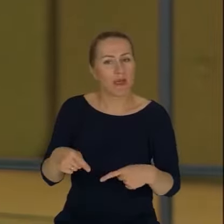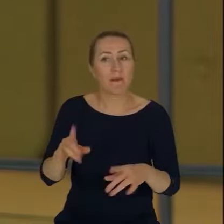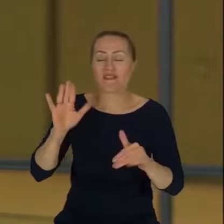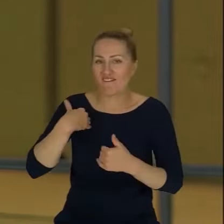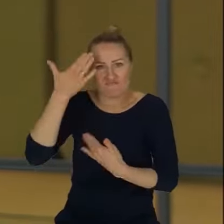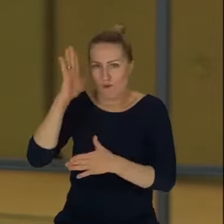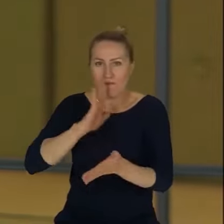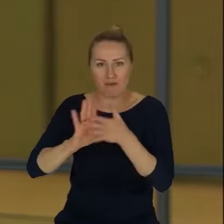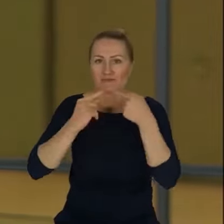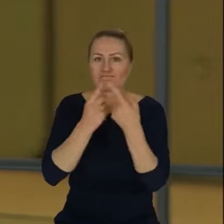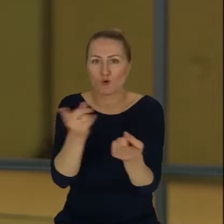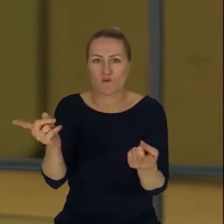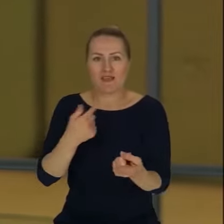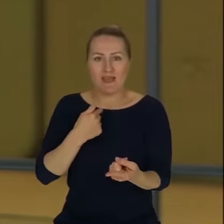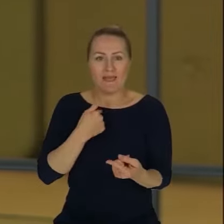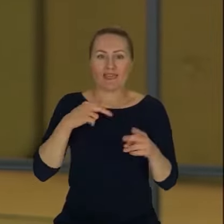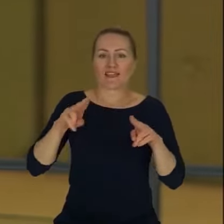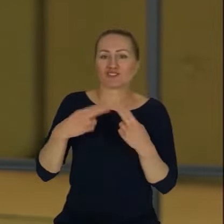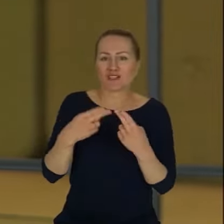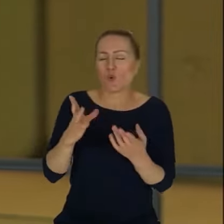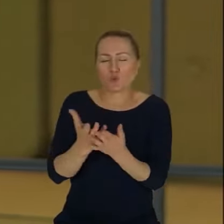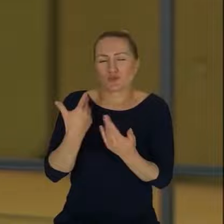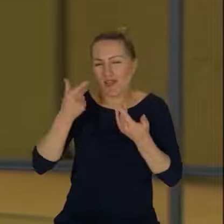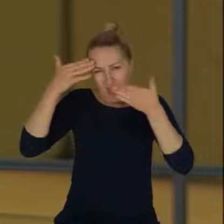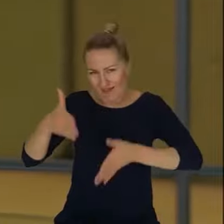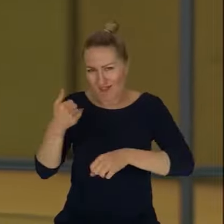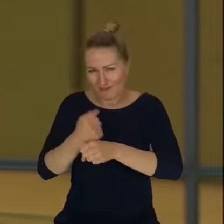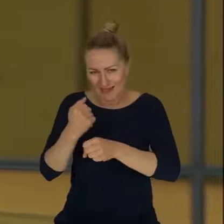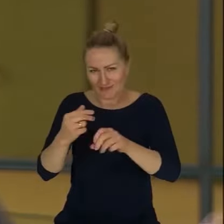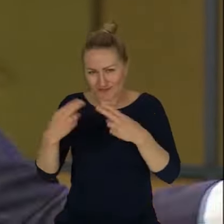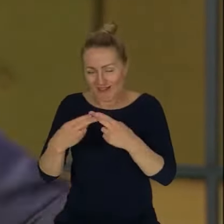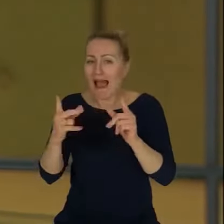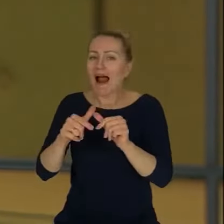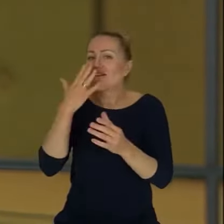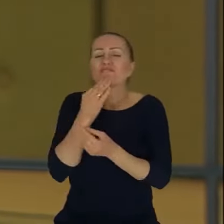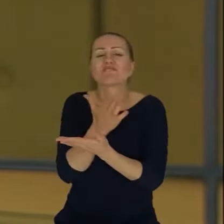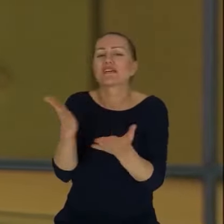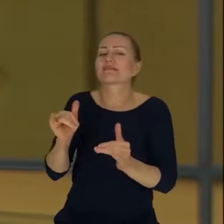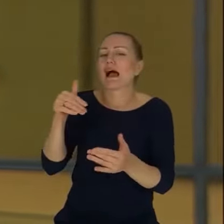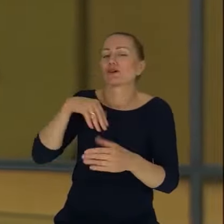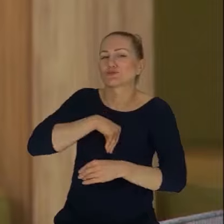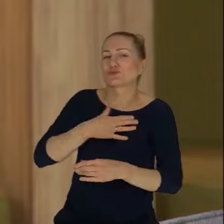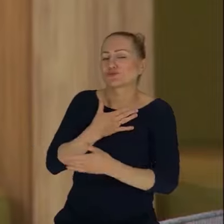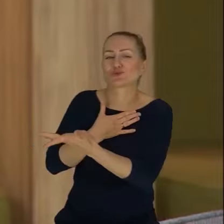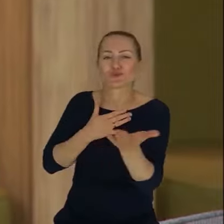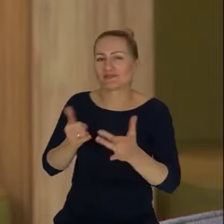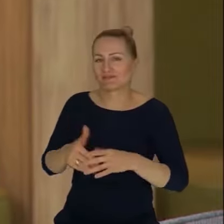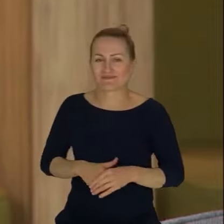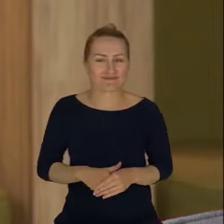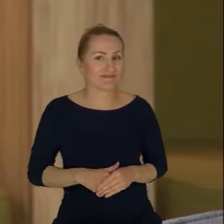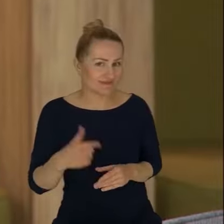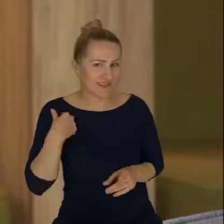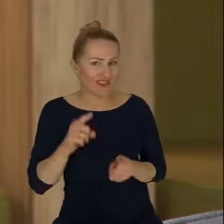już, no ja już jestem byłym dziennikarzem. A jak to jest z waszego punktu widzenia? Darek. Ja też jestem byłym dziennikarzem.